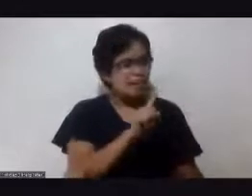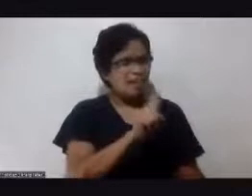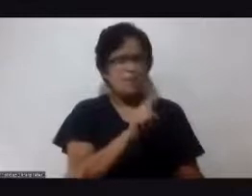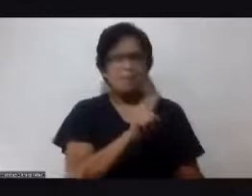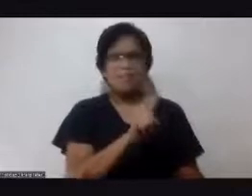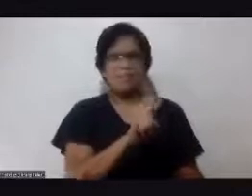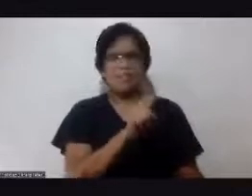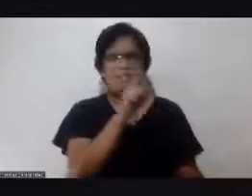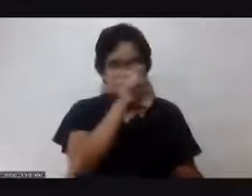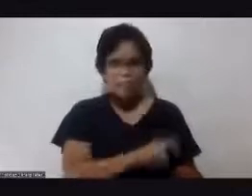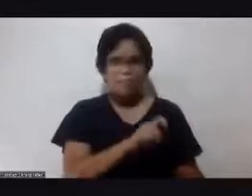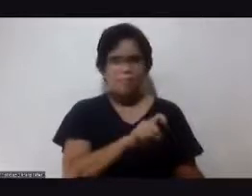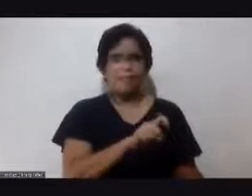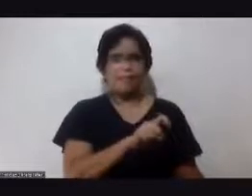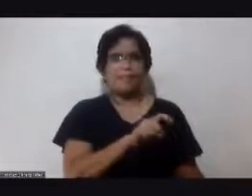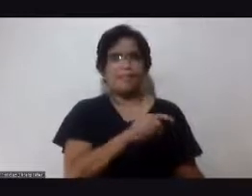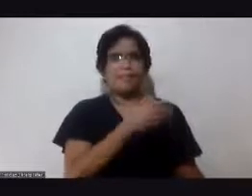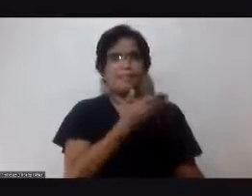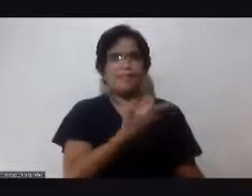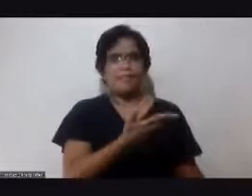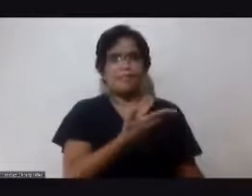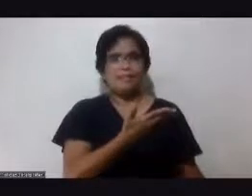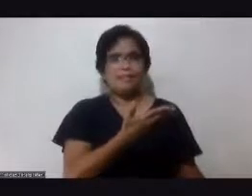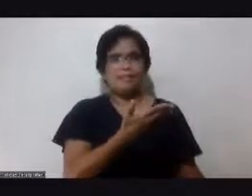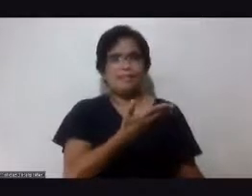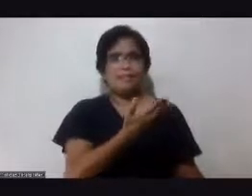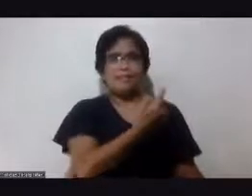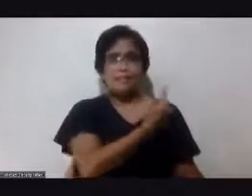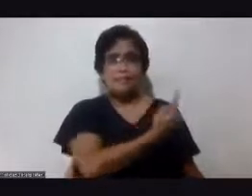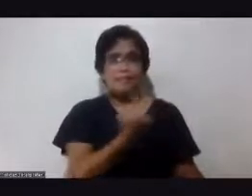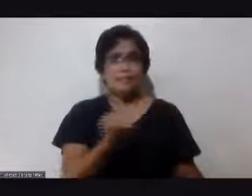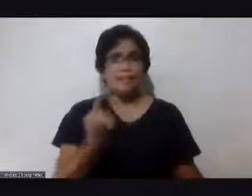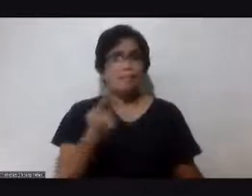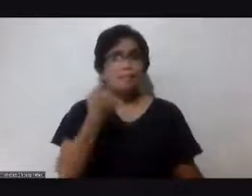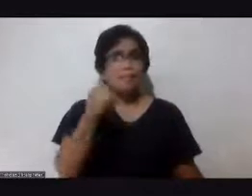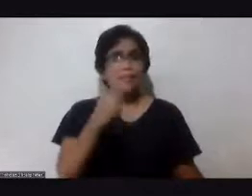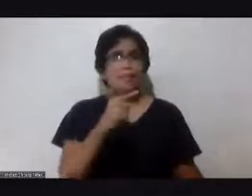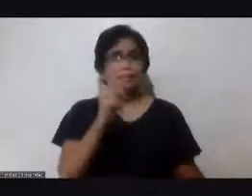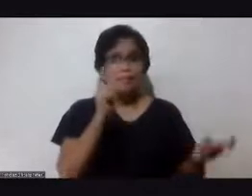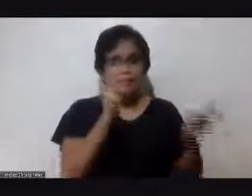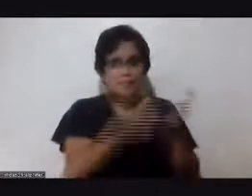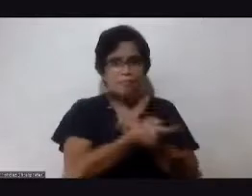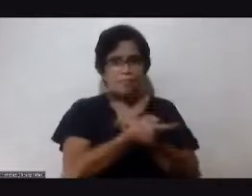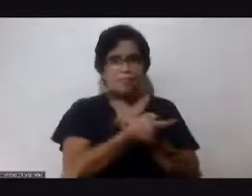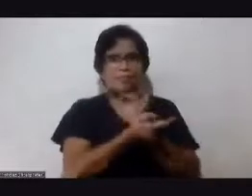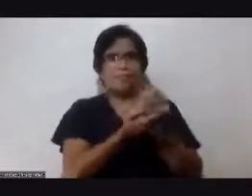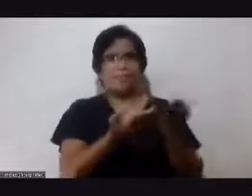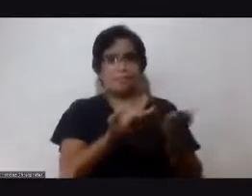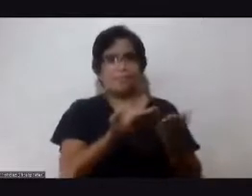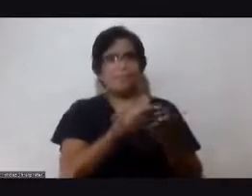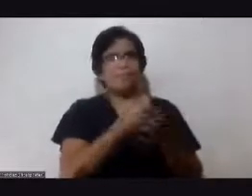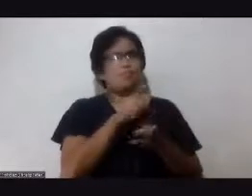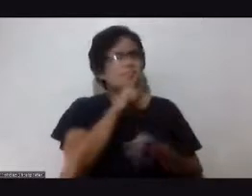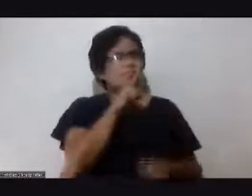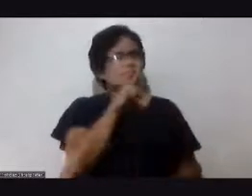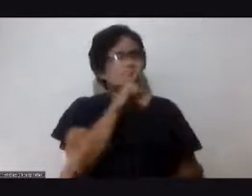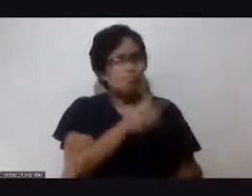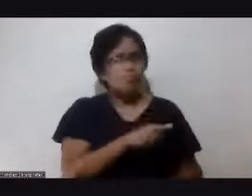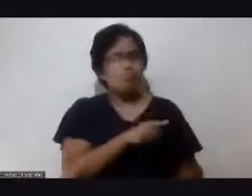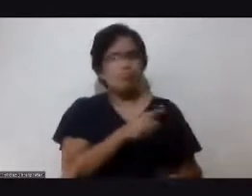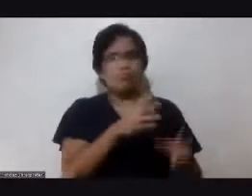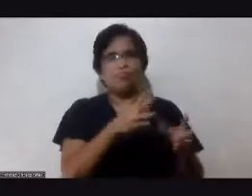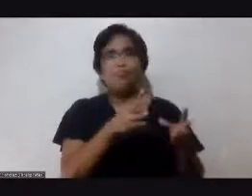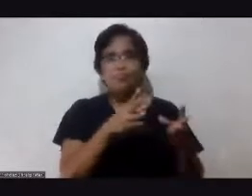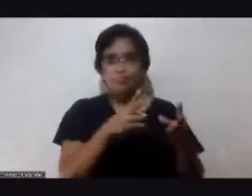na kamalayan ng isang natin para yung sa pagbabagong tinutukoy natin ay tunay nga nating makakamit.